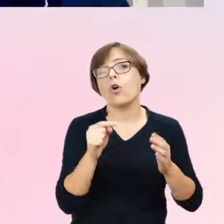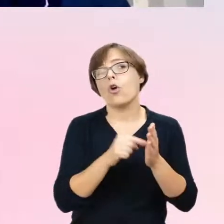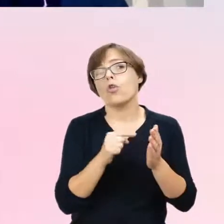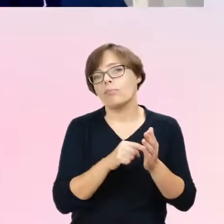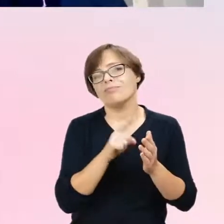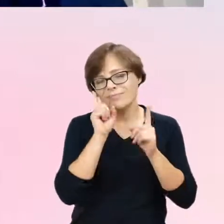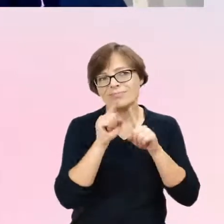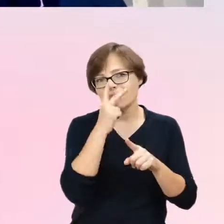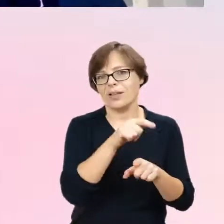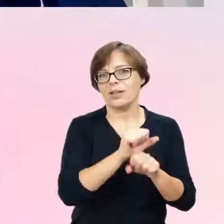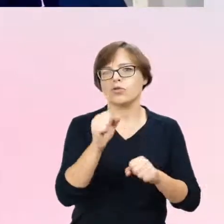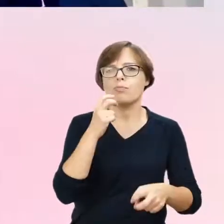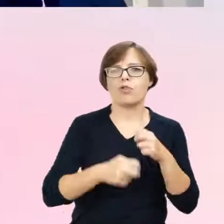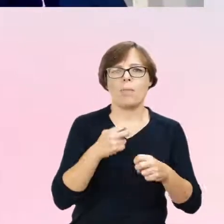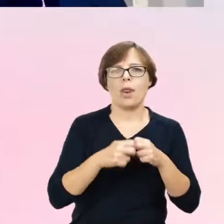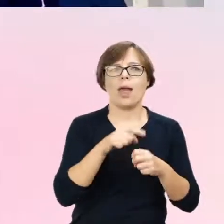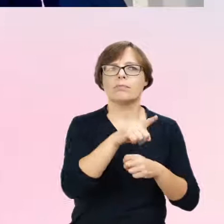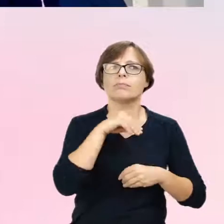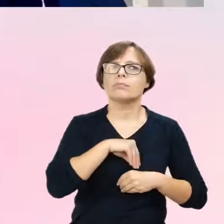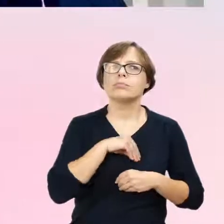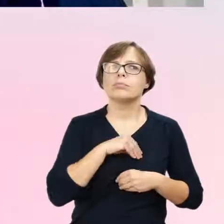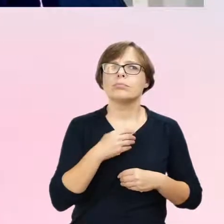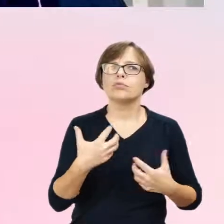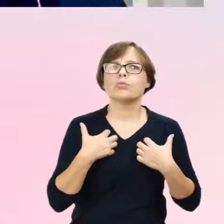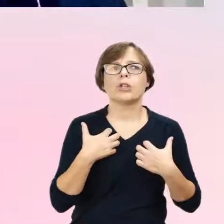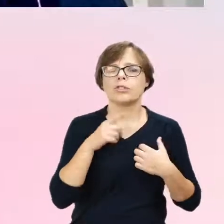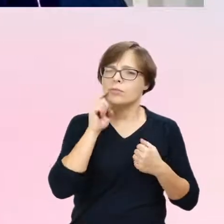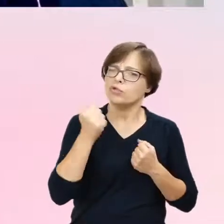związany z takim przeżywaniem subiektywnego cierpienia.